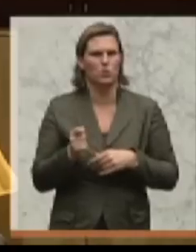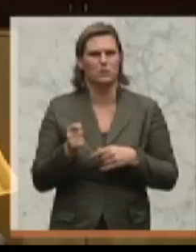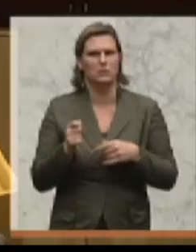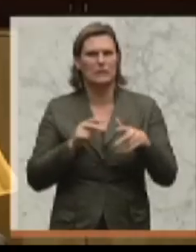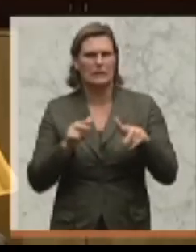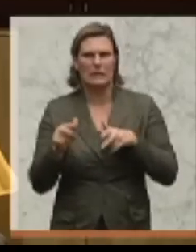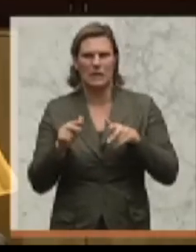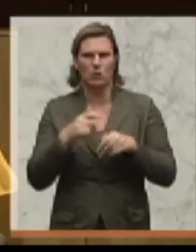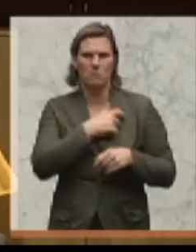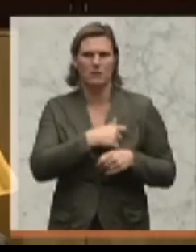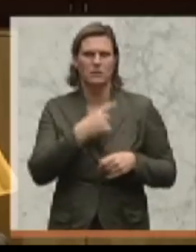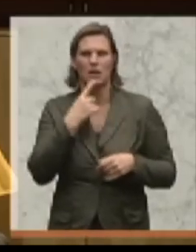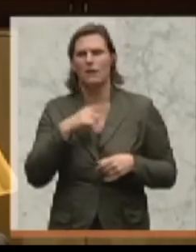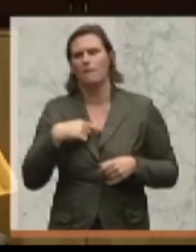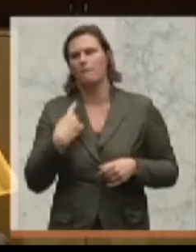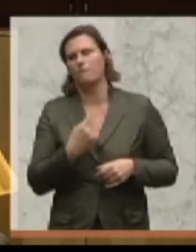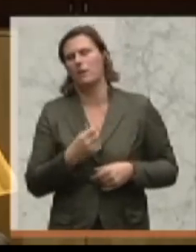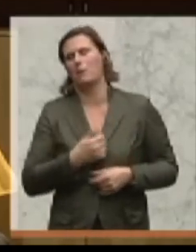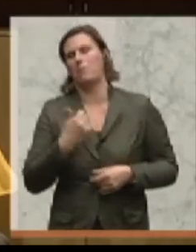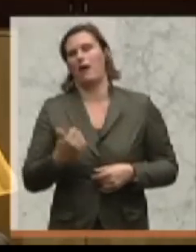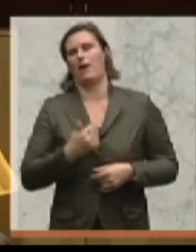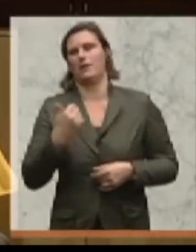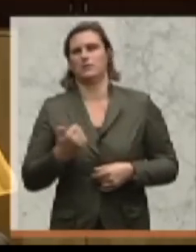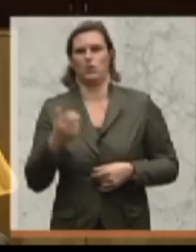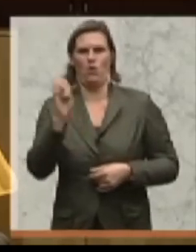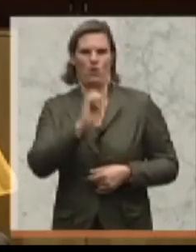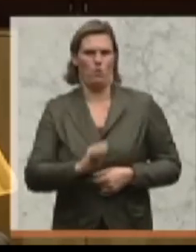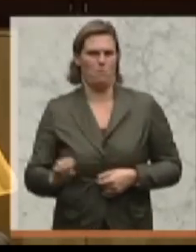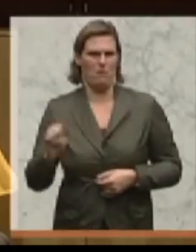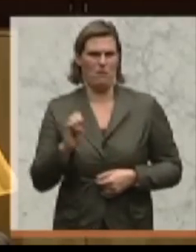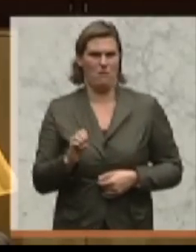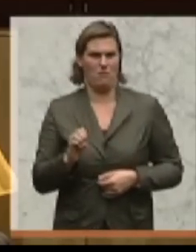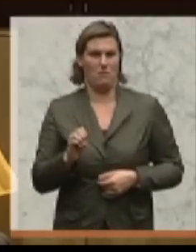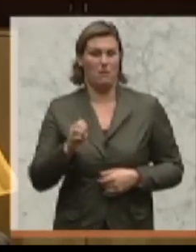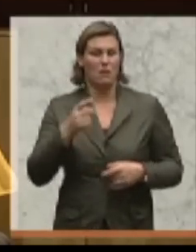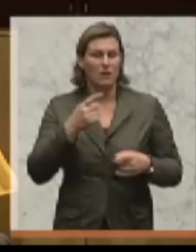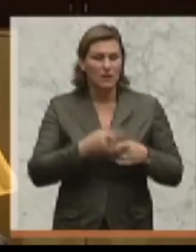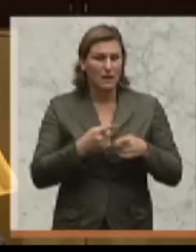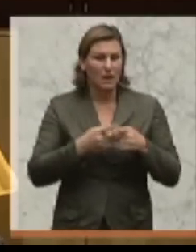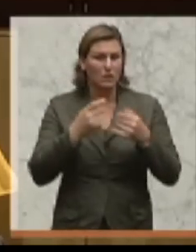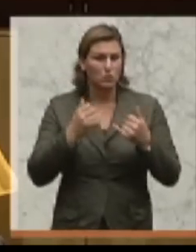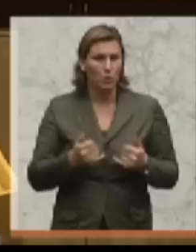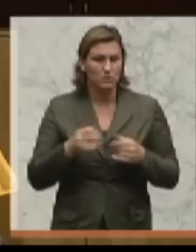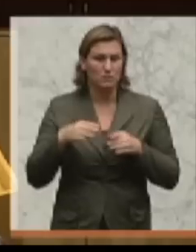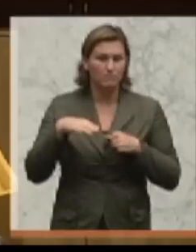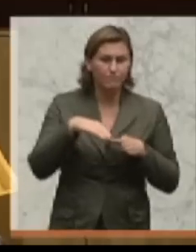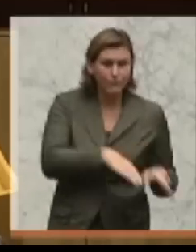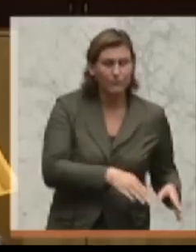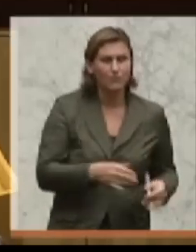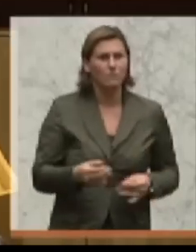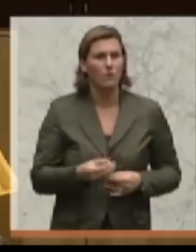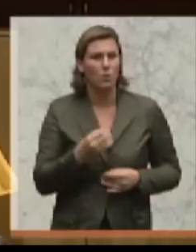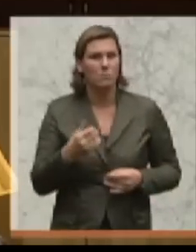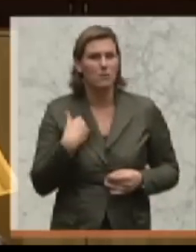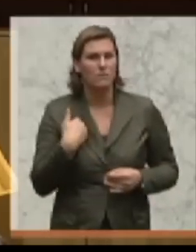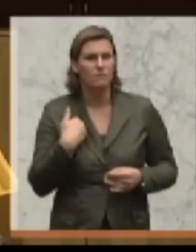wir sind die Besten in Europa. Wissen Sie, warum Griechenland heute dort ist, wo Sie sind? Weil Sie über Jahre getrickst haben.